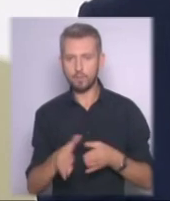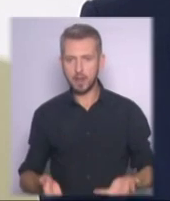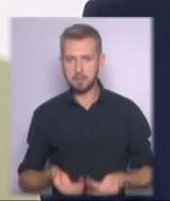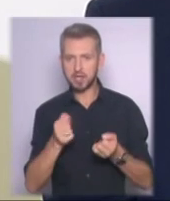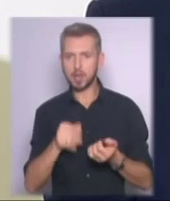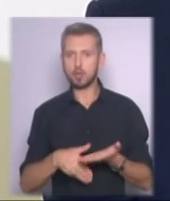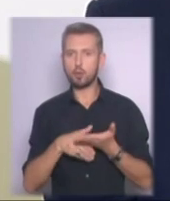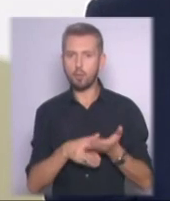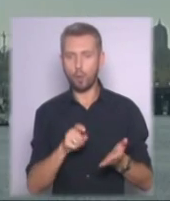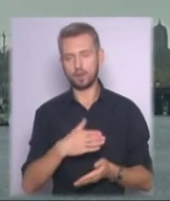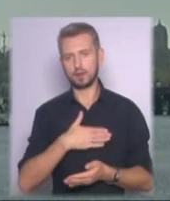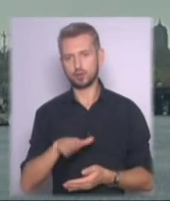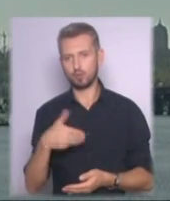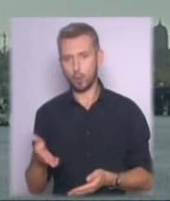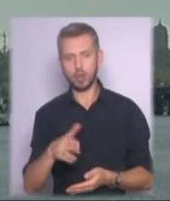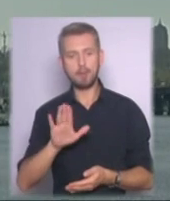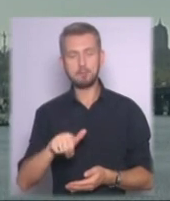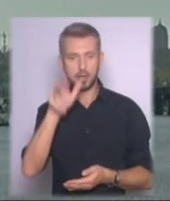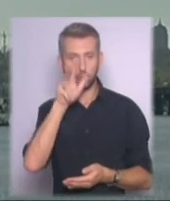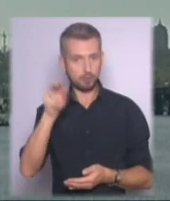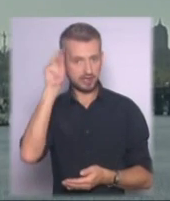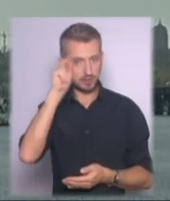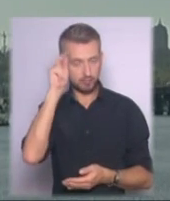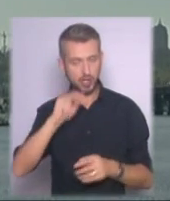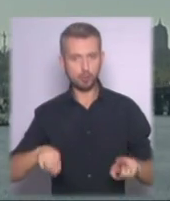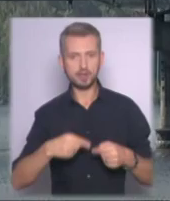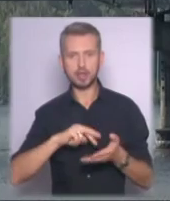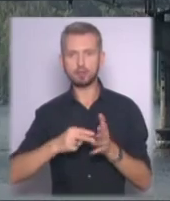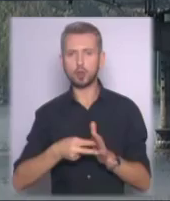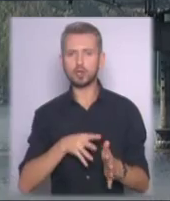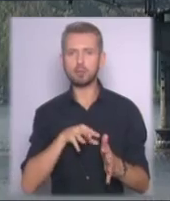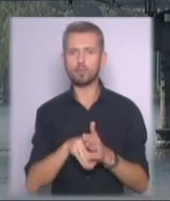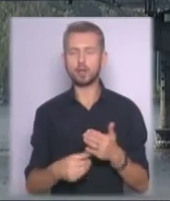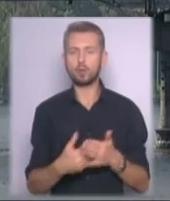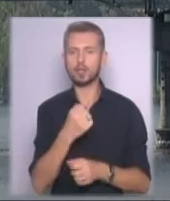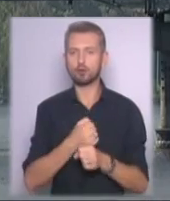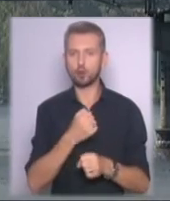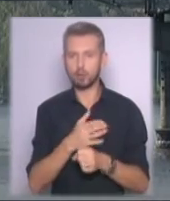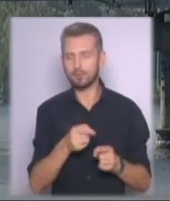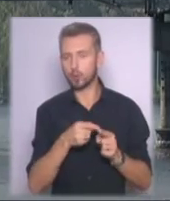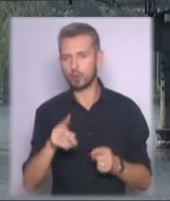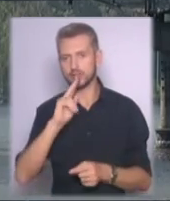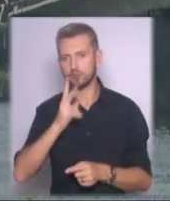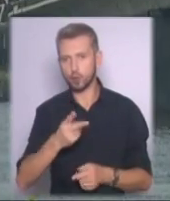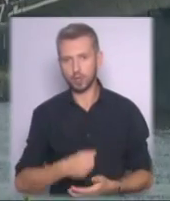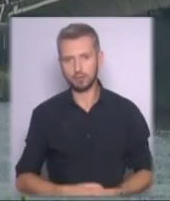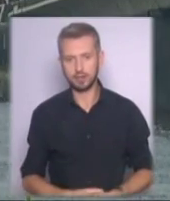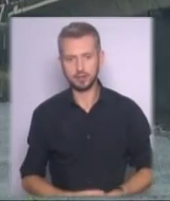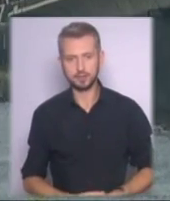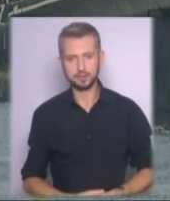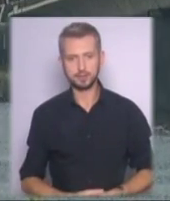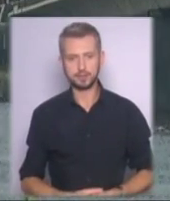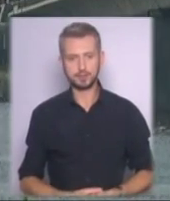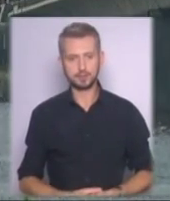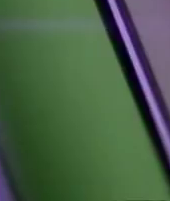з нашого боку. Після трьох місяців навчання організатори планують запровадити нові розробки впродовж двох років. Альона Горяча, Тарас Мишак, телеканал